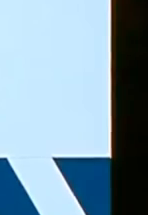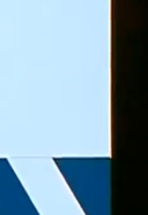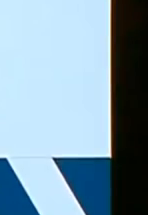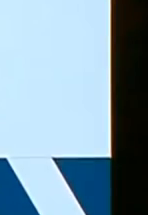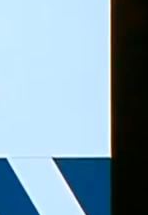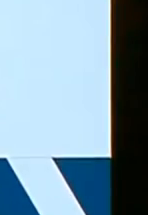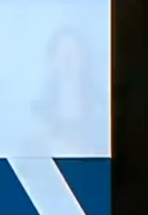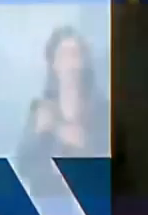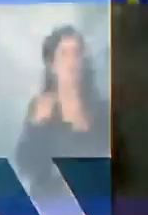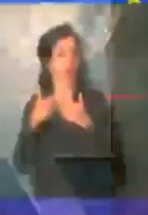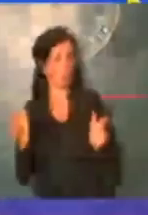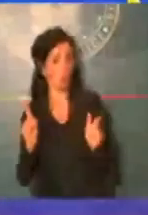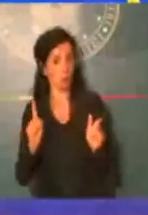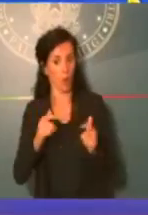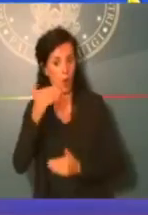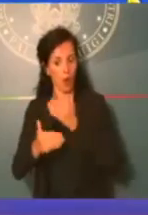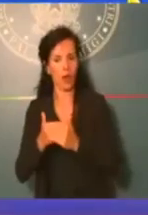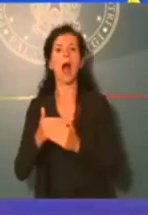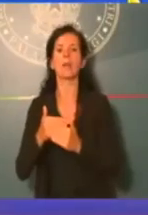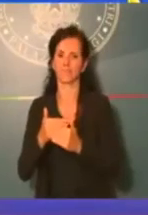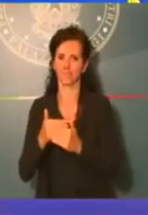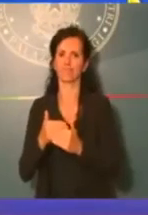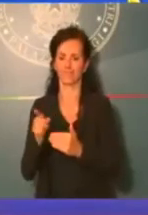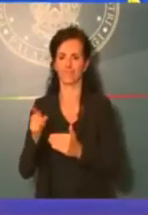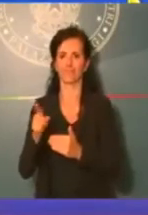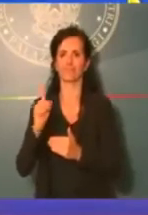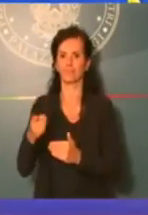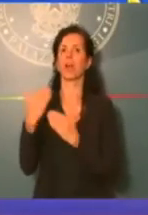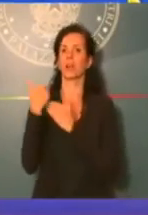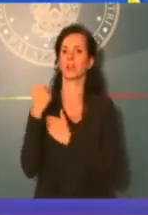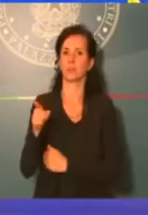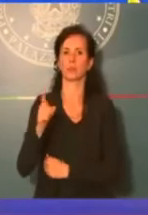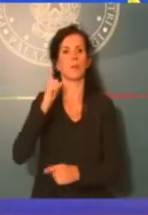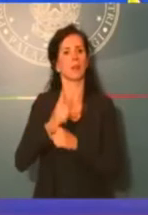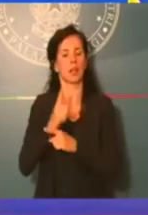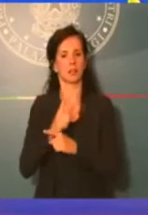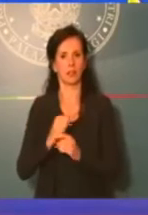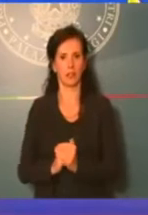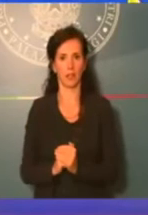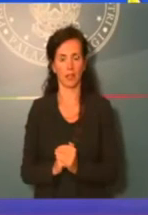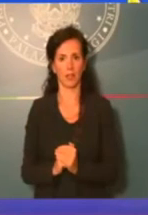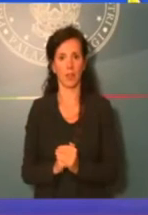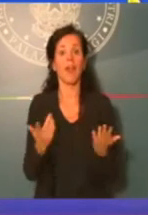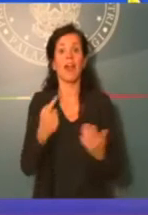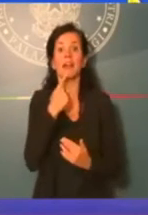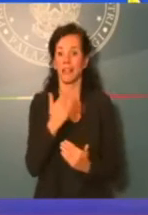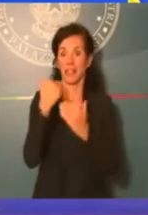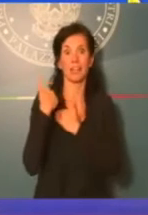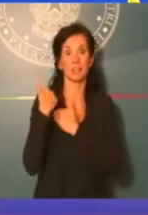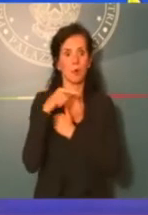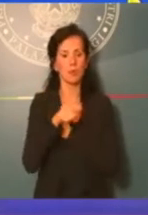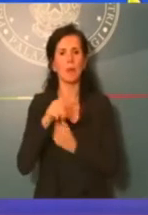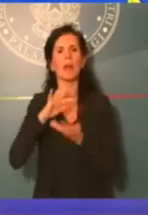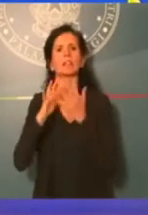che non sblocca le opere. Quello che si assume delle responsabilità, paradossalmente, rischia di esporsi a un